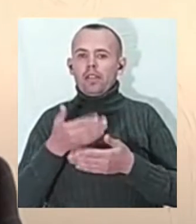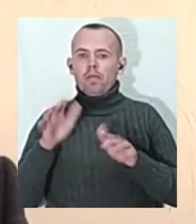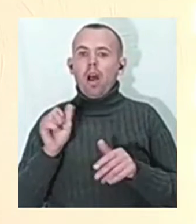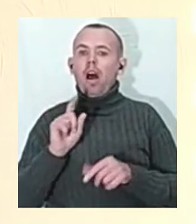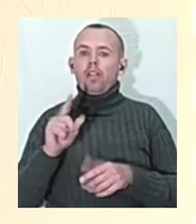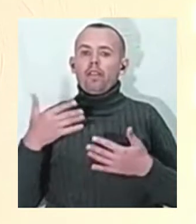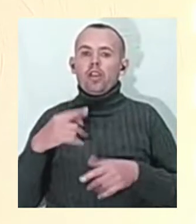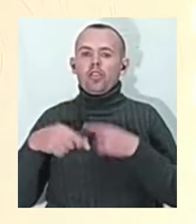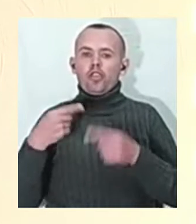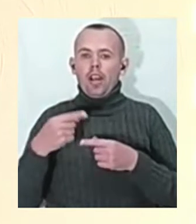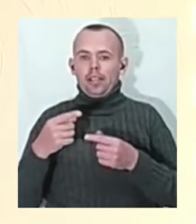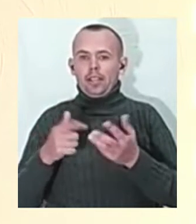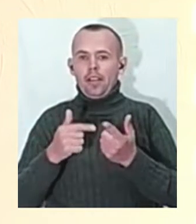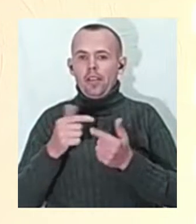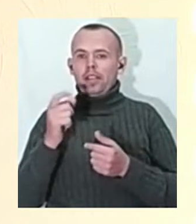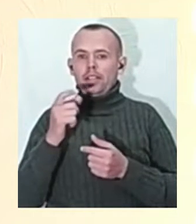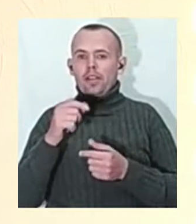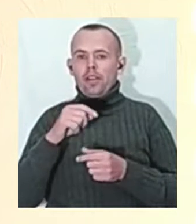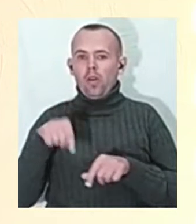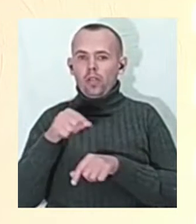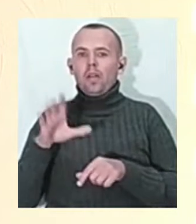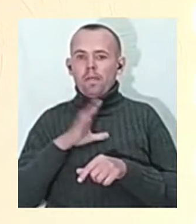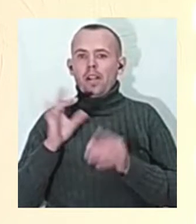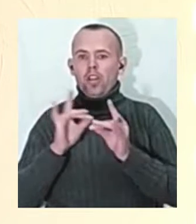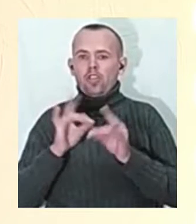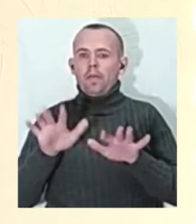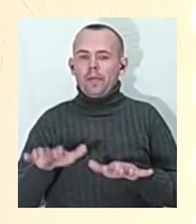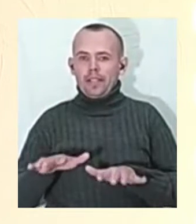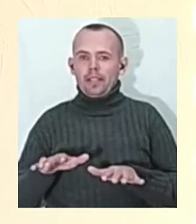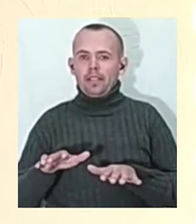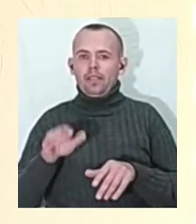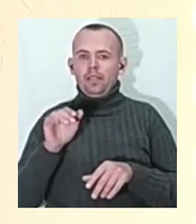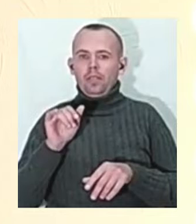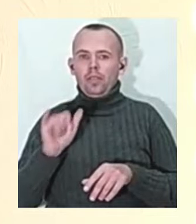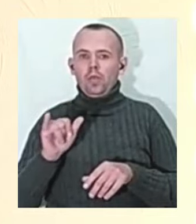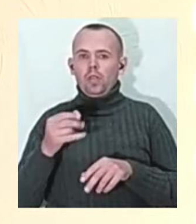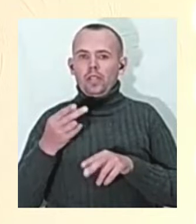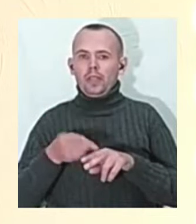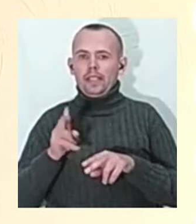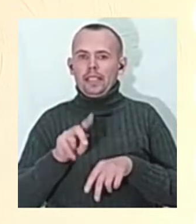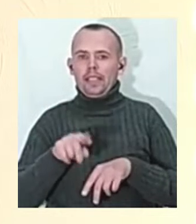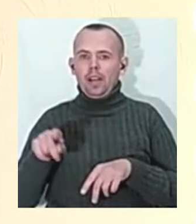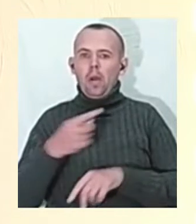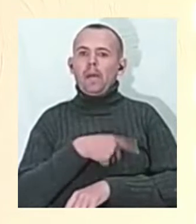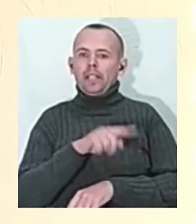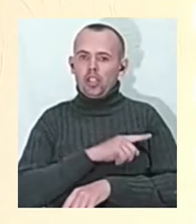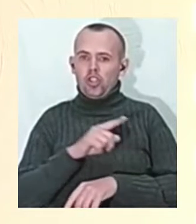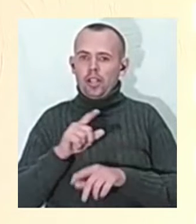годин були ліжкомісця у цих медичних закладах, але були